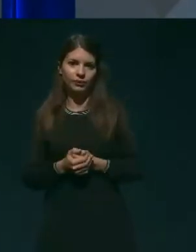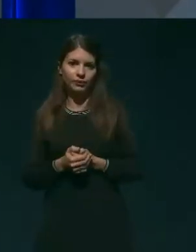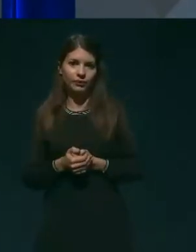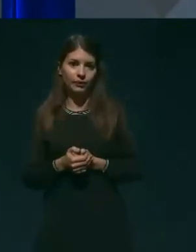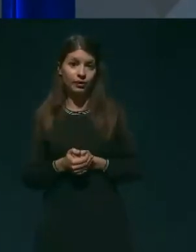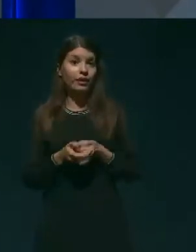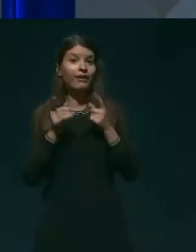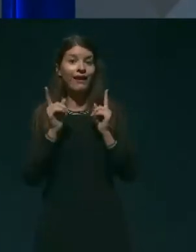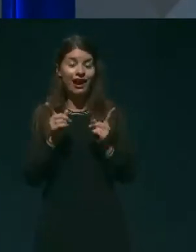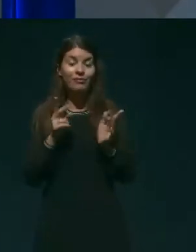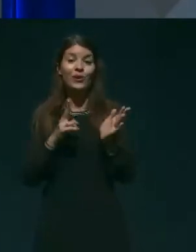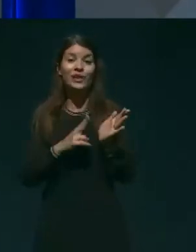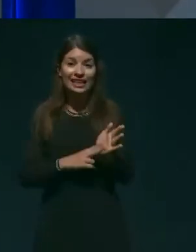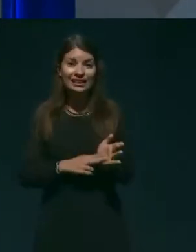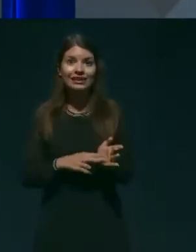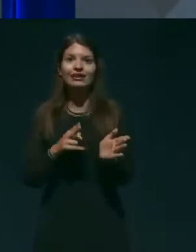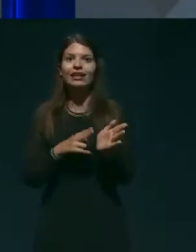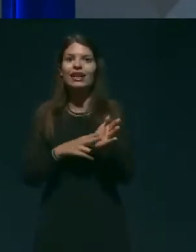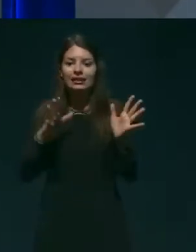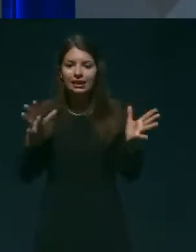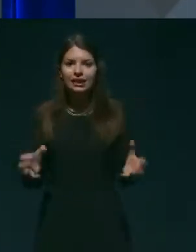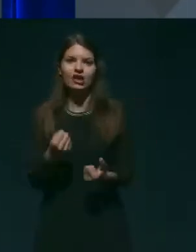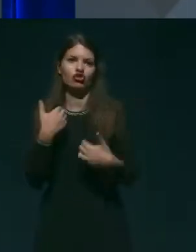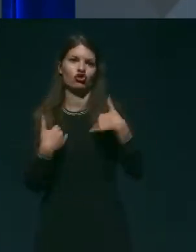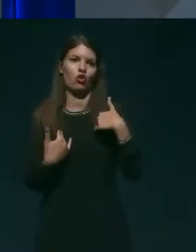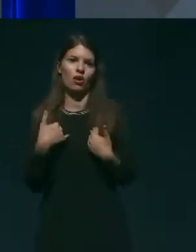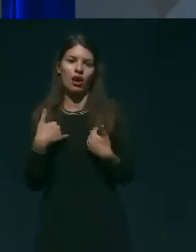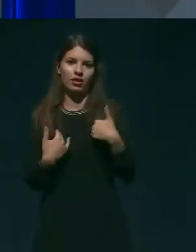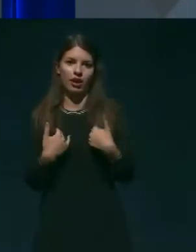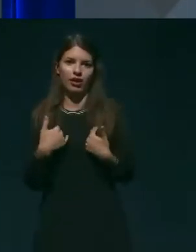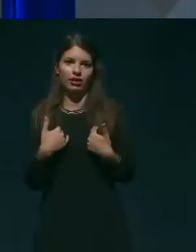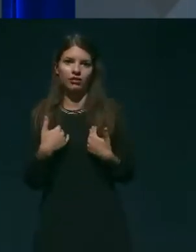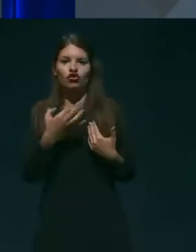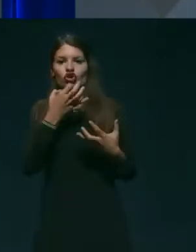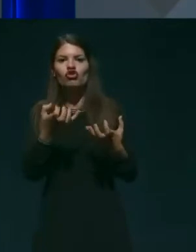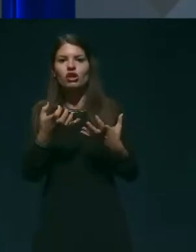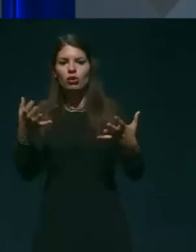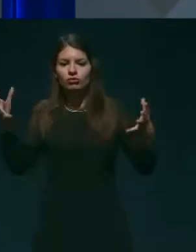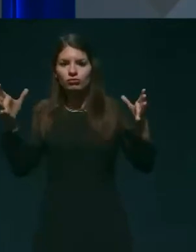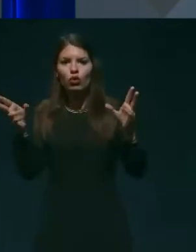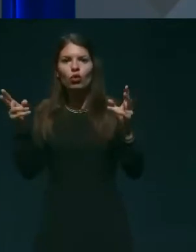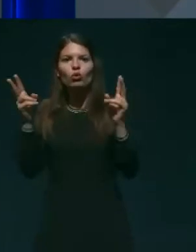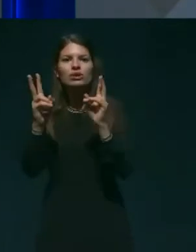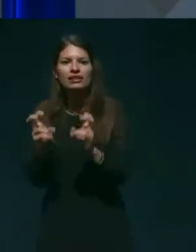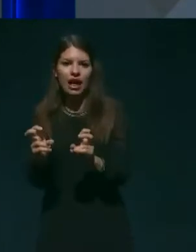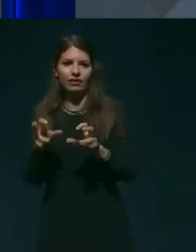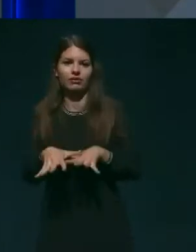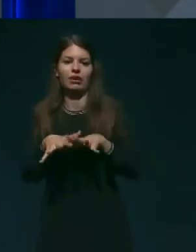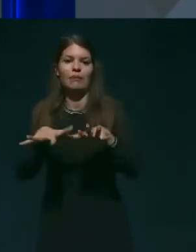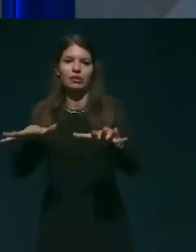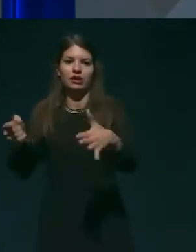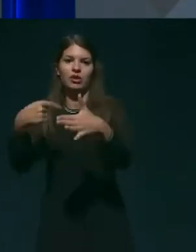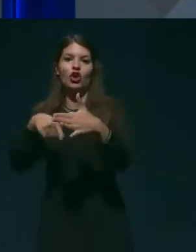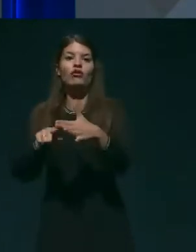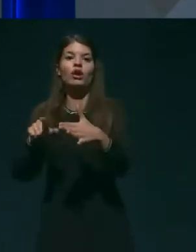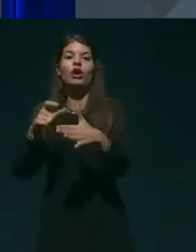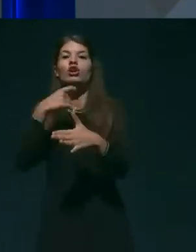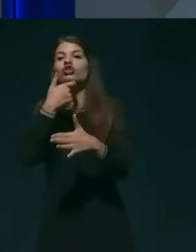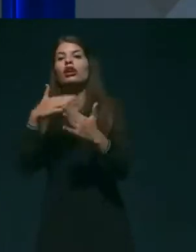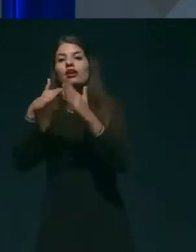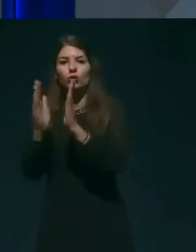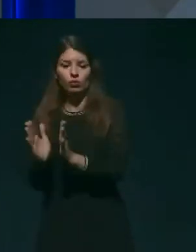kar v resnici rešuje življenja, je zaustavitev epidemije v samem domu, ko kužba v dom pride. Se prava, če se